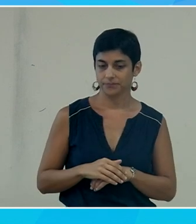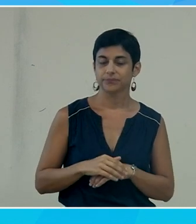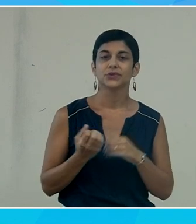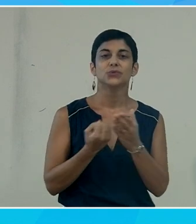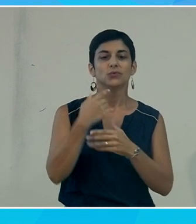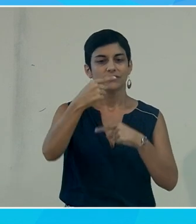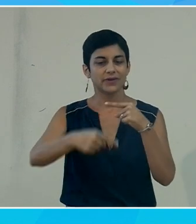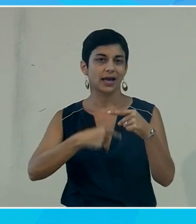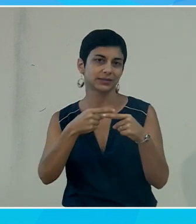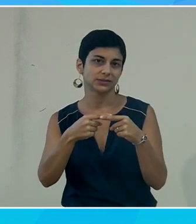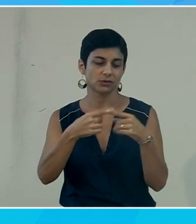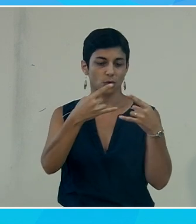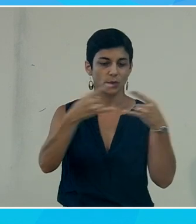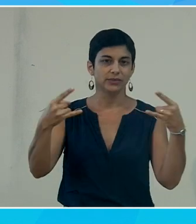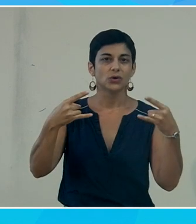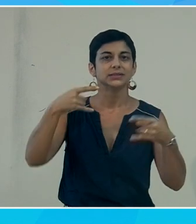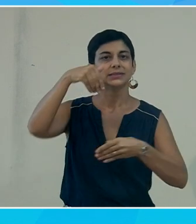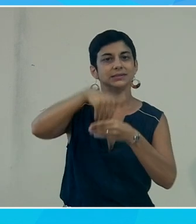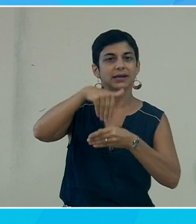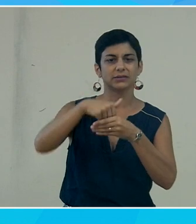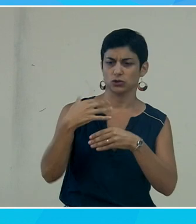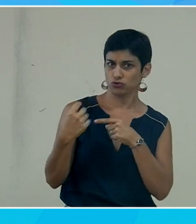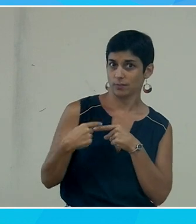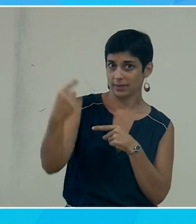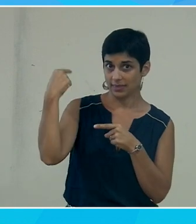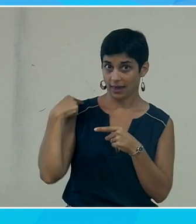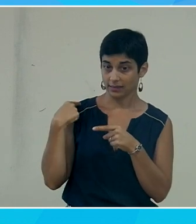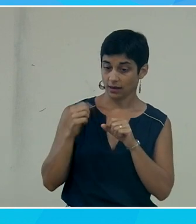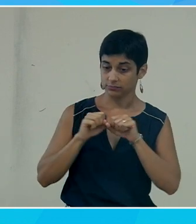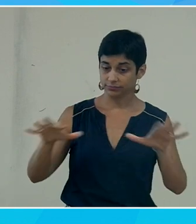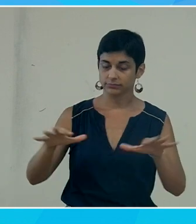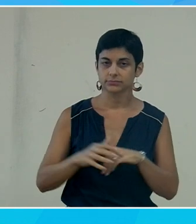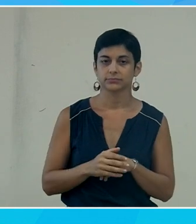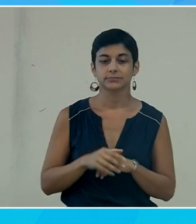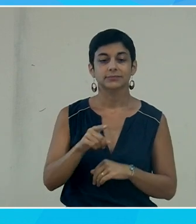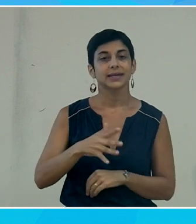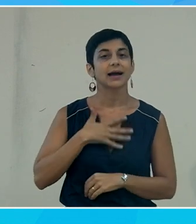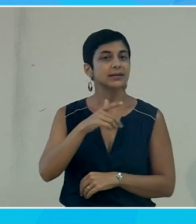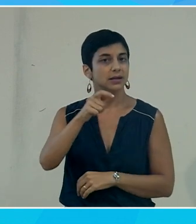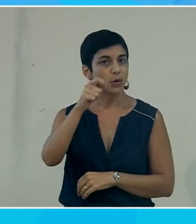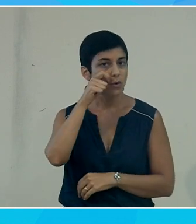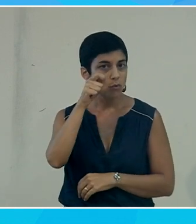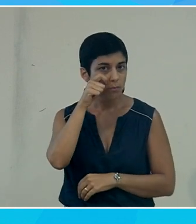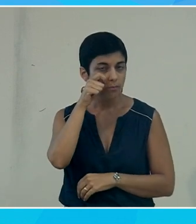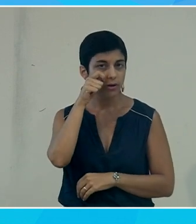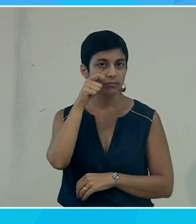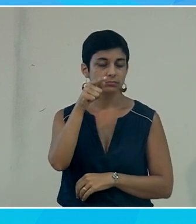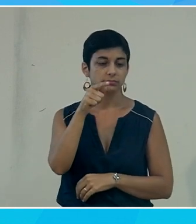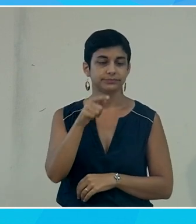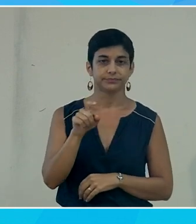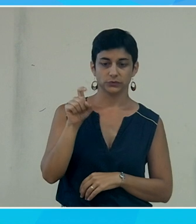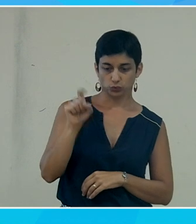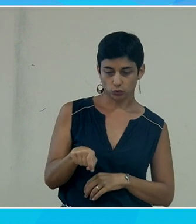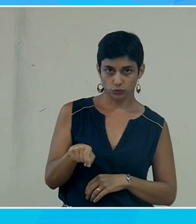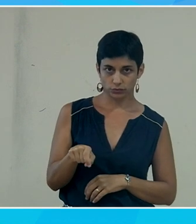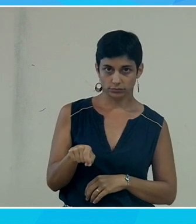de Windows Insider la semaine dernière. on a moyen dans cette loupe en utilisant une touche donc en maintenant une touche appuyée